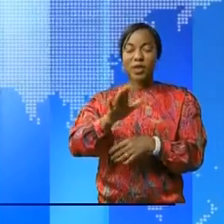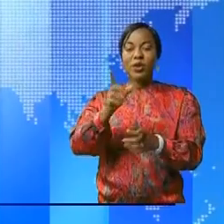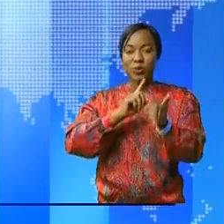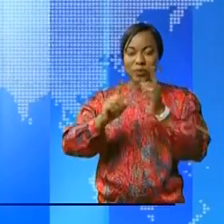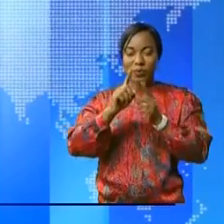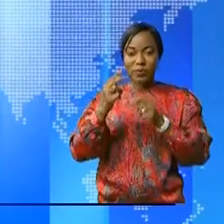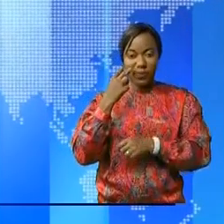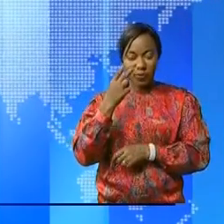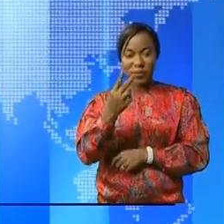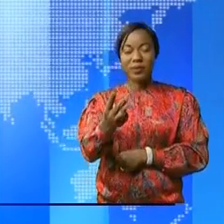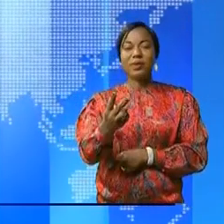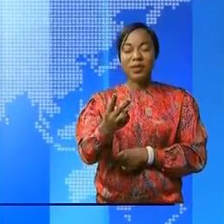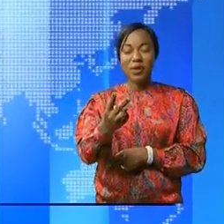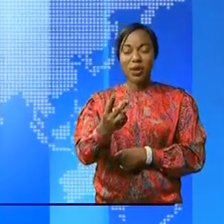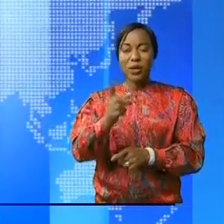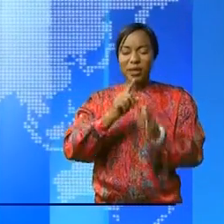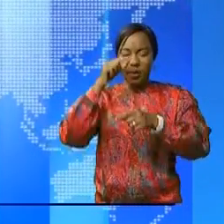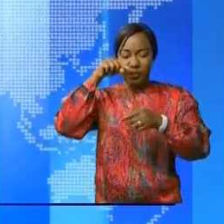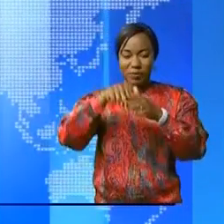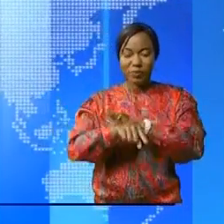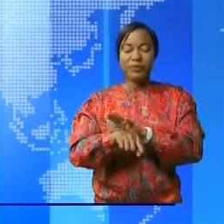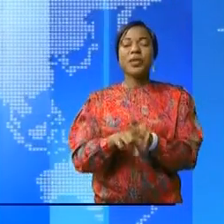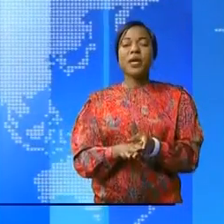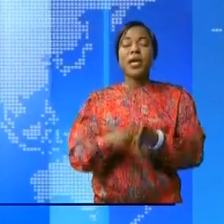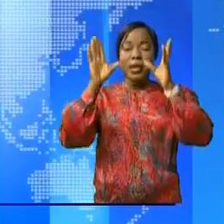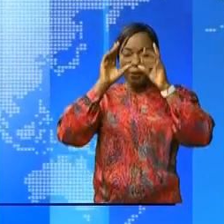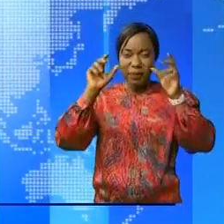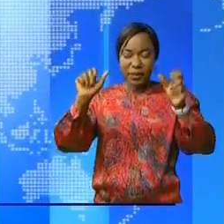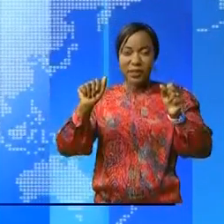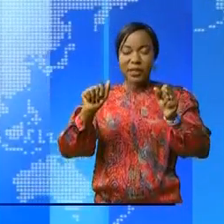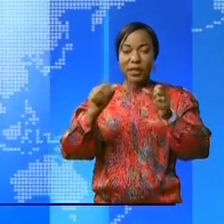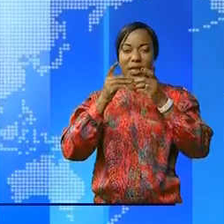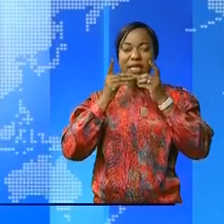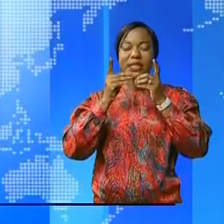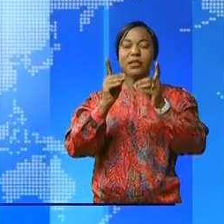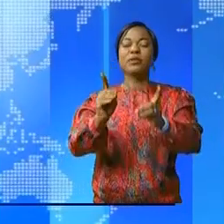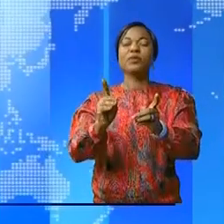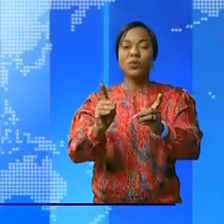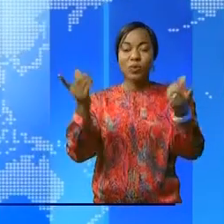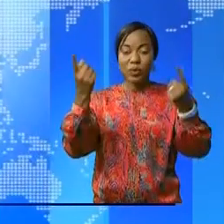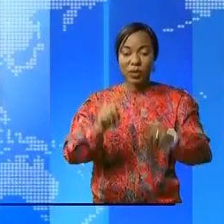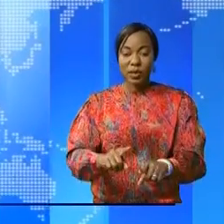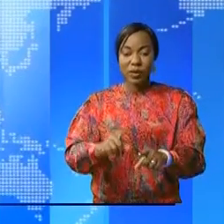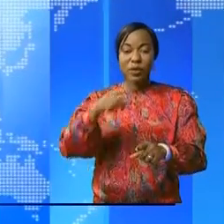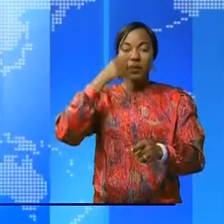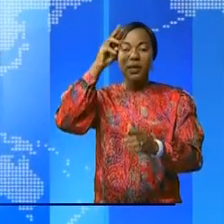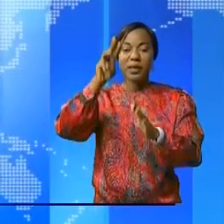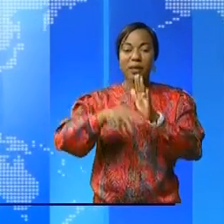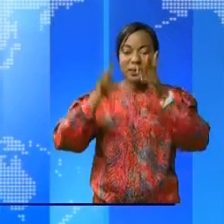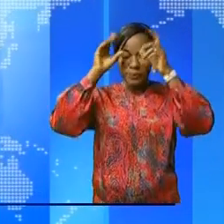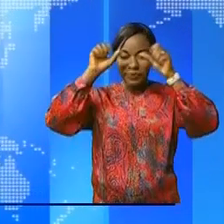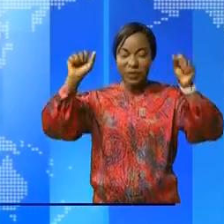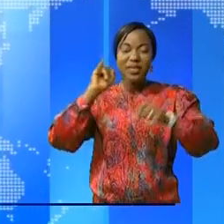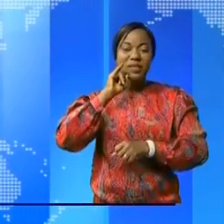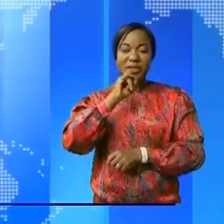Herzog et Félix Tshisekedi l'ont dit lors d'un point de presse tenu au palais présidentiel d